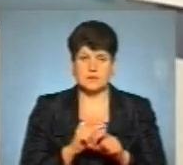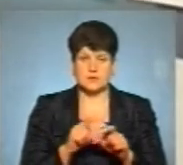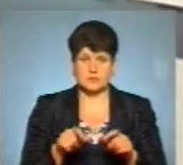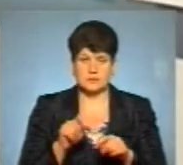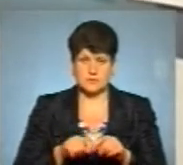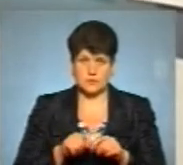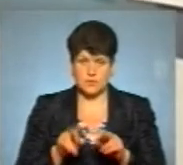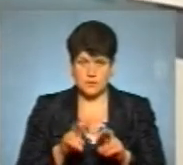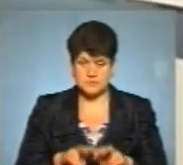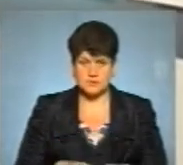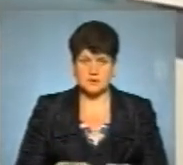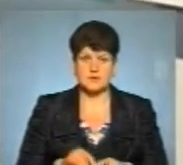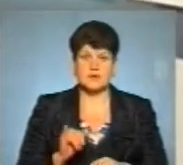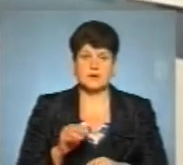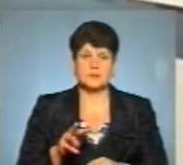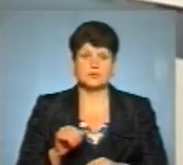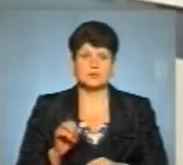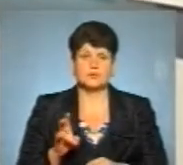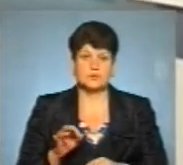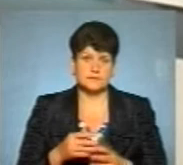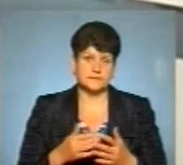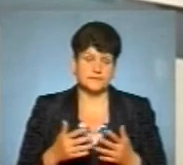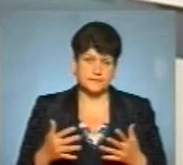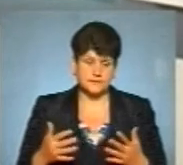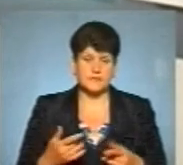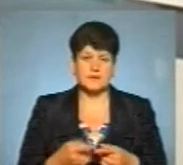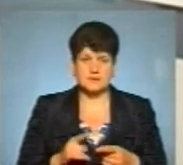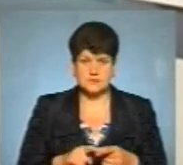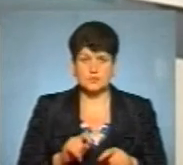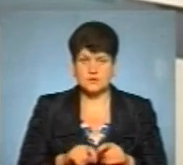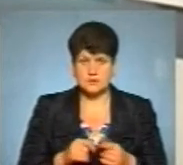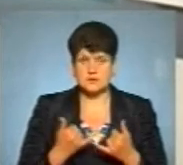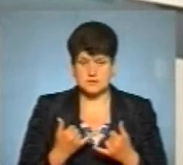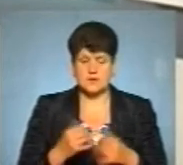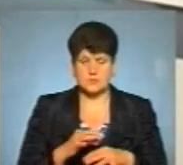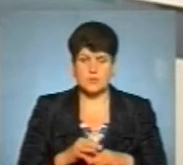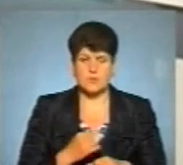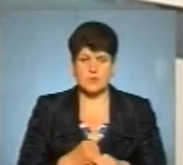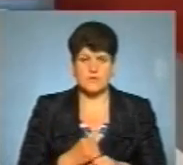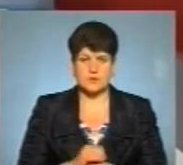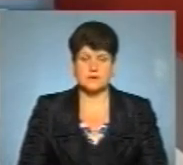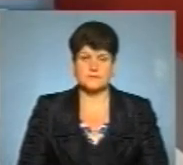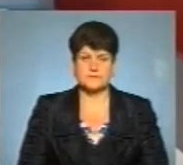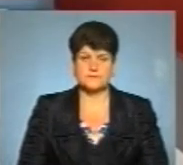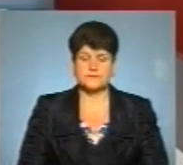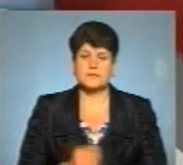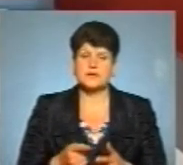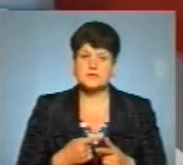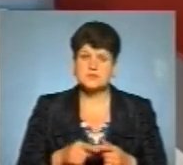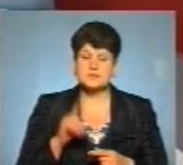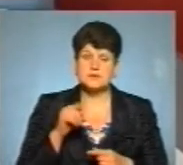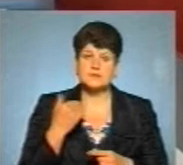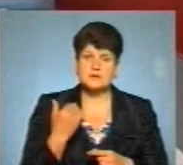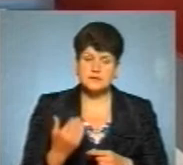обстежень, тому числі імунологічних і тому подібне. Такі дослідження зараз проводяться. Чи відомо, які,